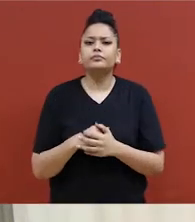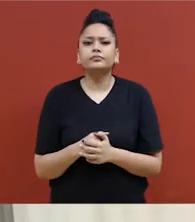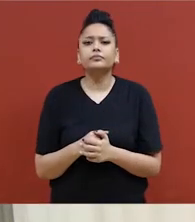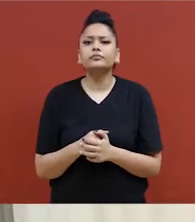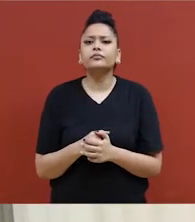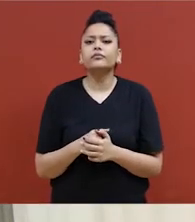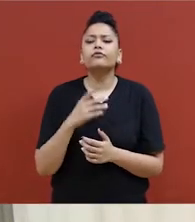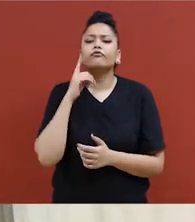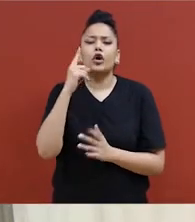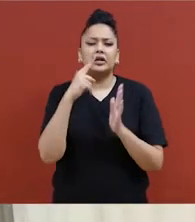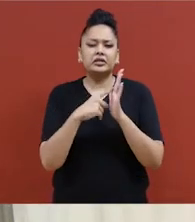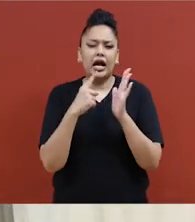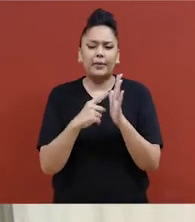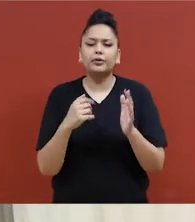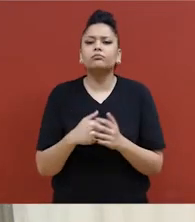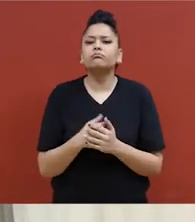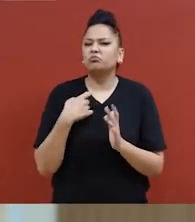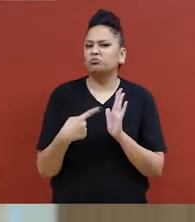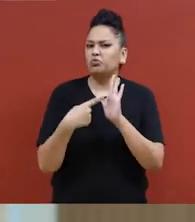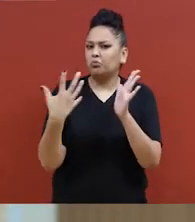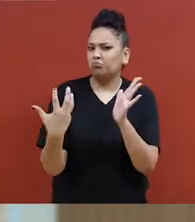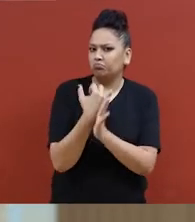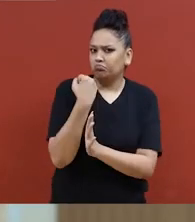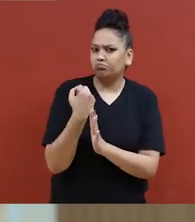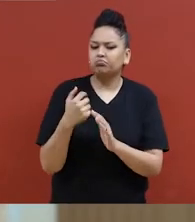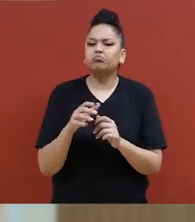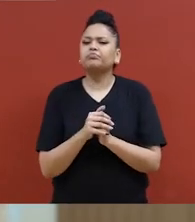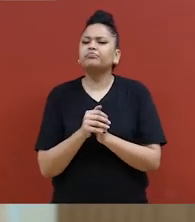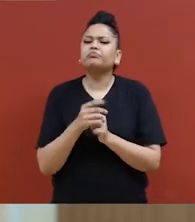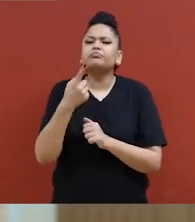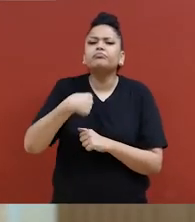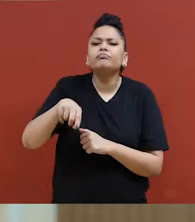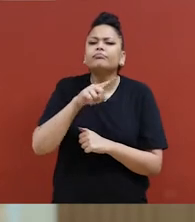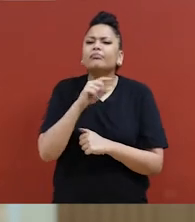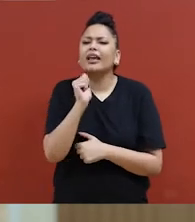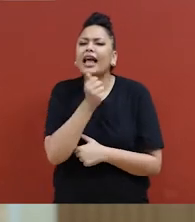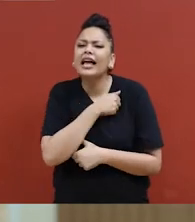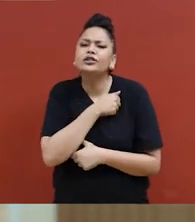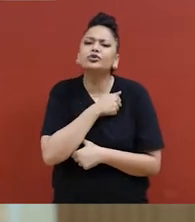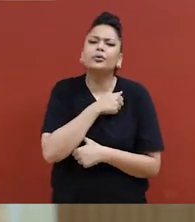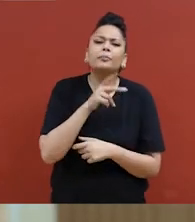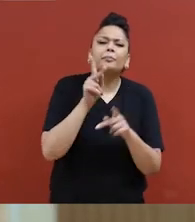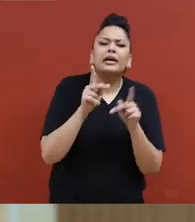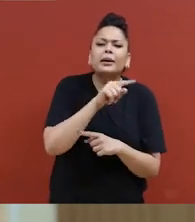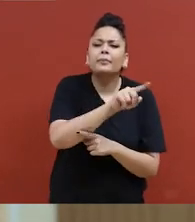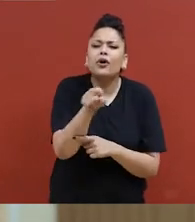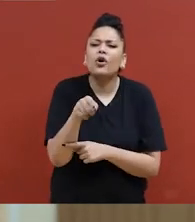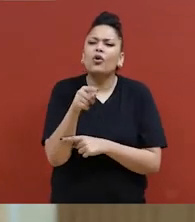Donnez-moi quelques exemples pour montrer comment la société et les personnes en position de pouvoir